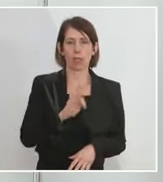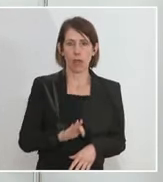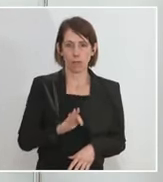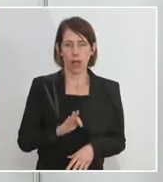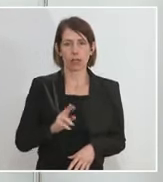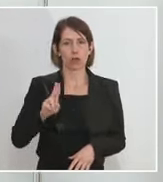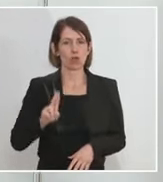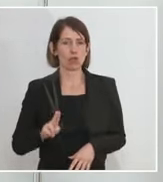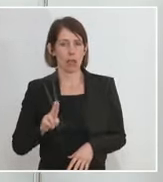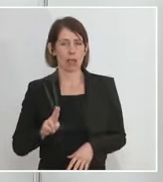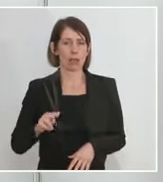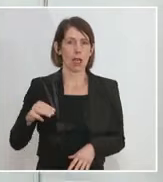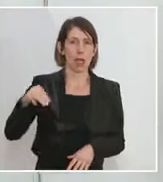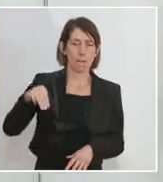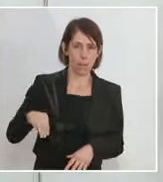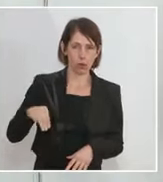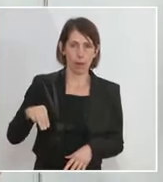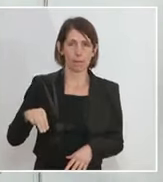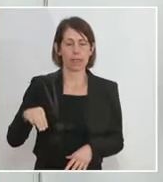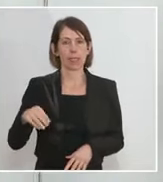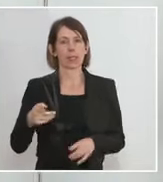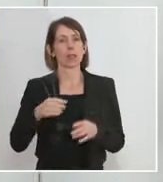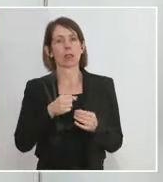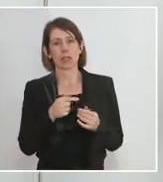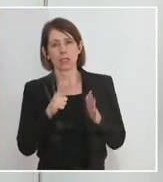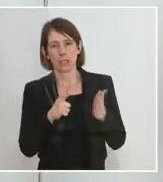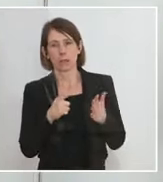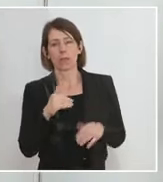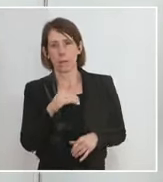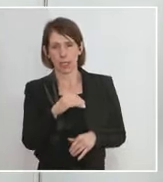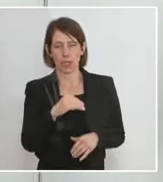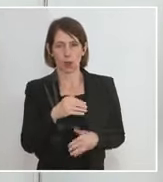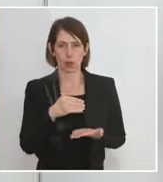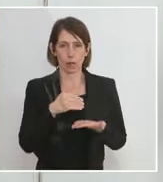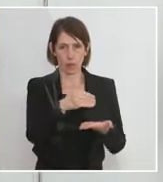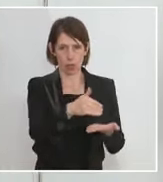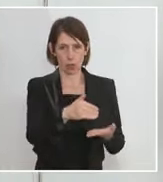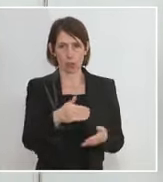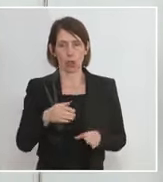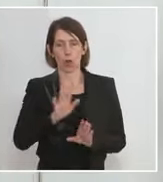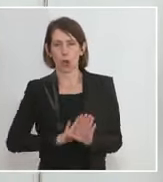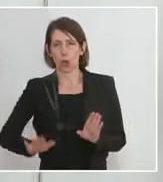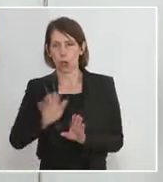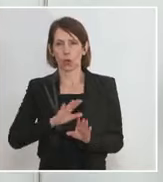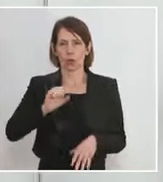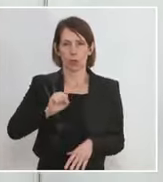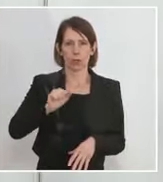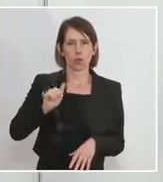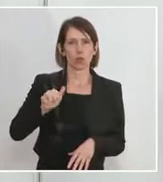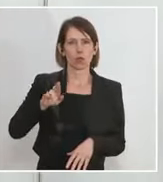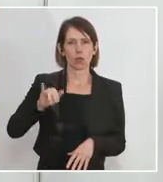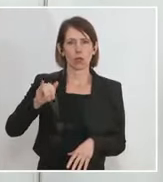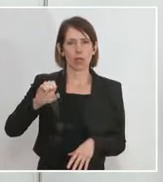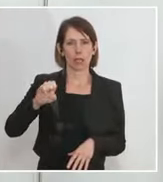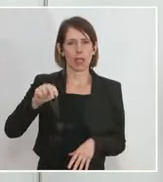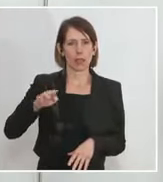Uganda, Äthiopien und Mosambik. Dieser Teil würde 7 Millionen umfassen rund um Syrien. Das ist jetzt nicht die Syrienhilfe,